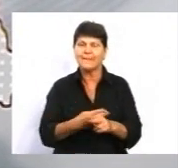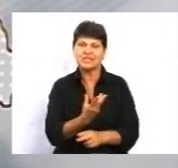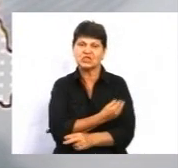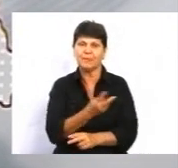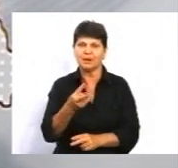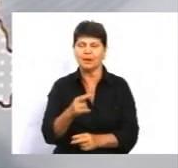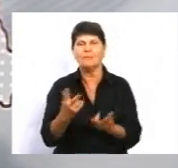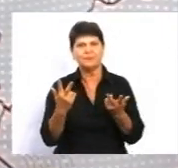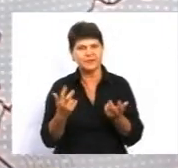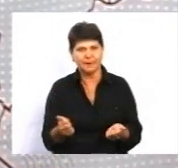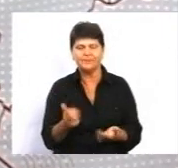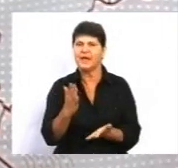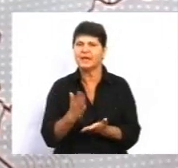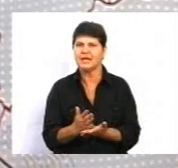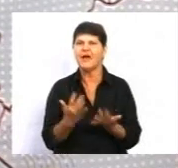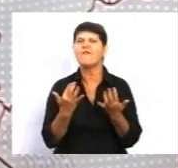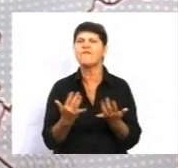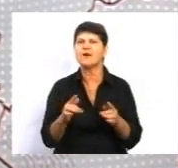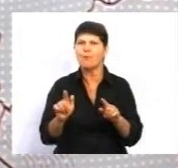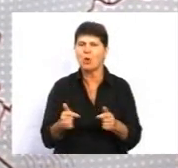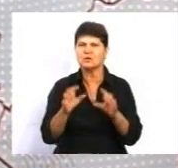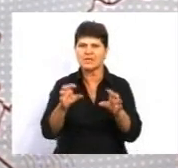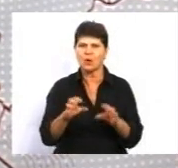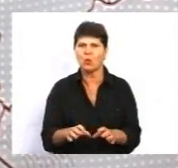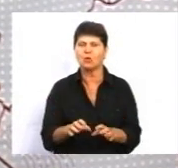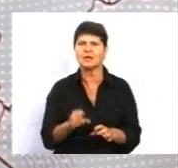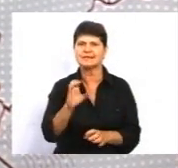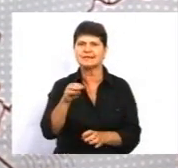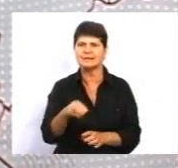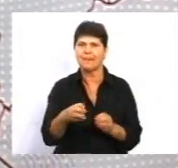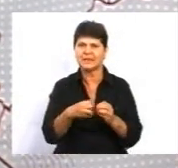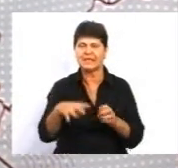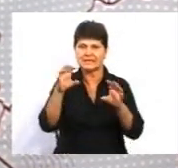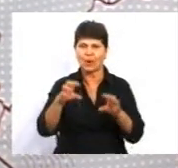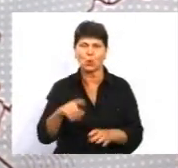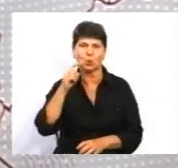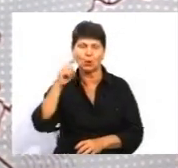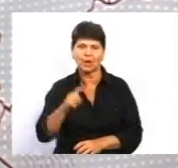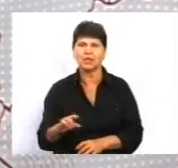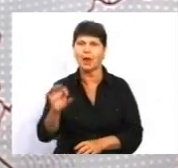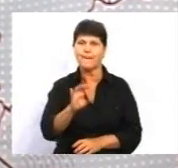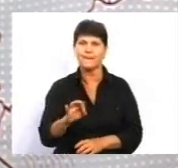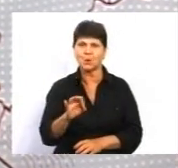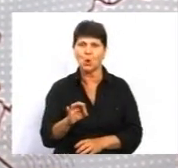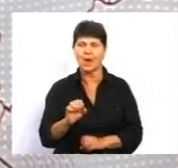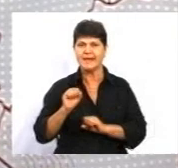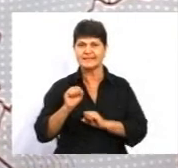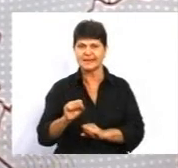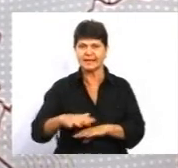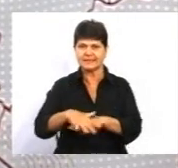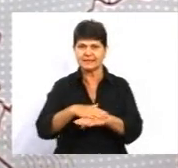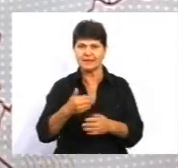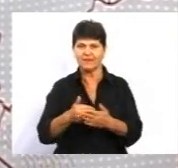відвідувати навчання? є вимога закону, це 15-та стаття закону України про захист населення від